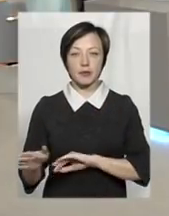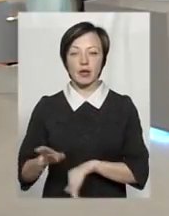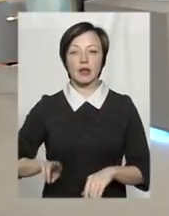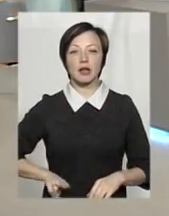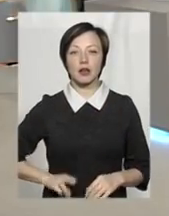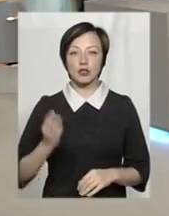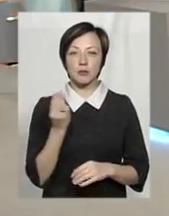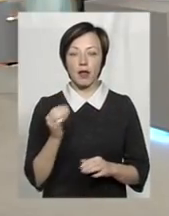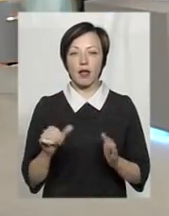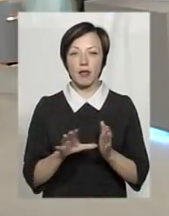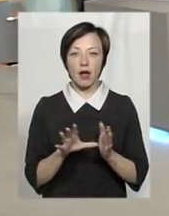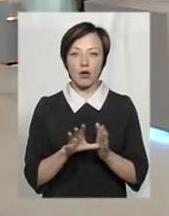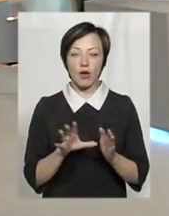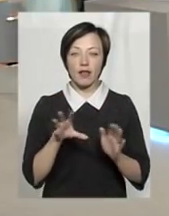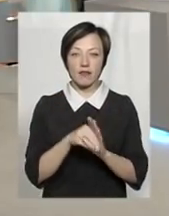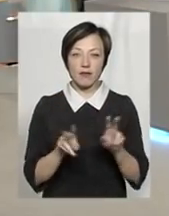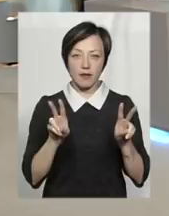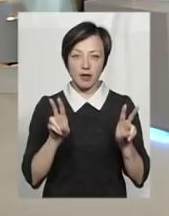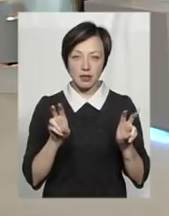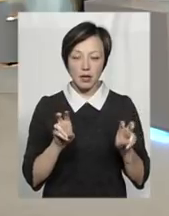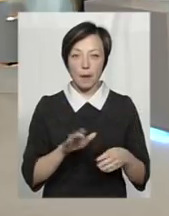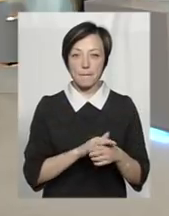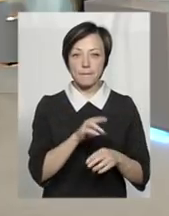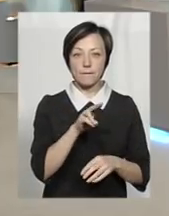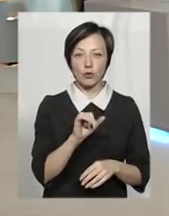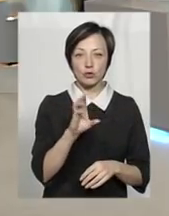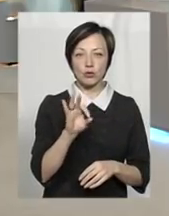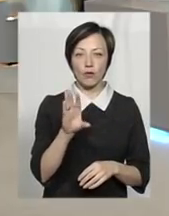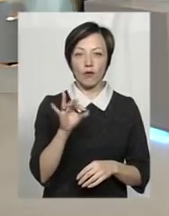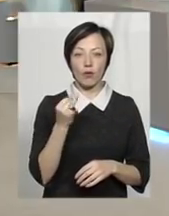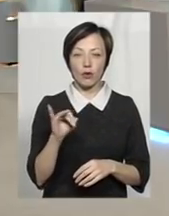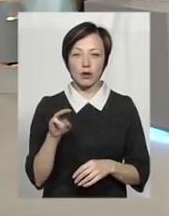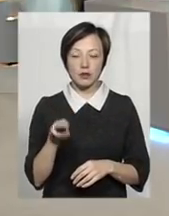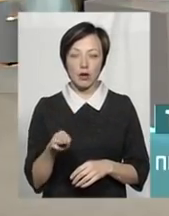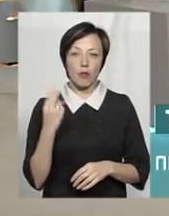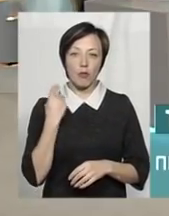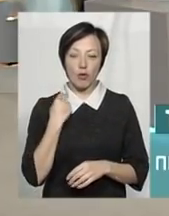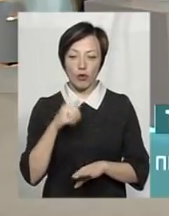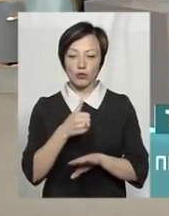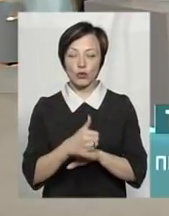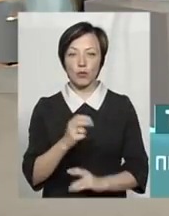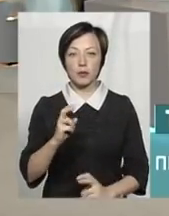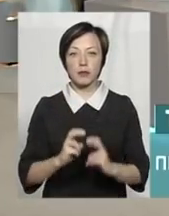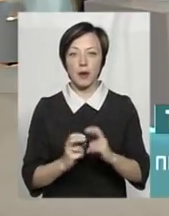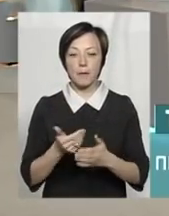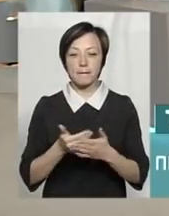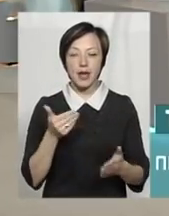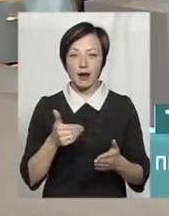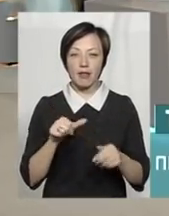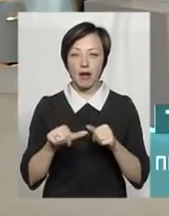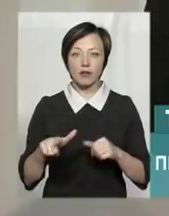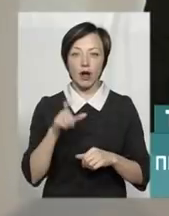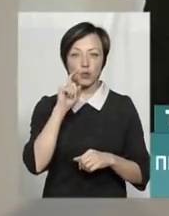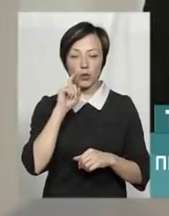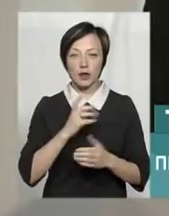Шепетівка «Енергоінвест» Пустовоїд на початку опалювального сезону стверджує, що борг очолюваного ним підприємства перед НАК «Нафтогазом»